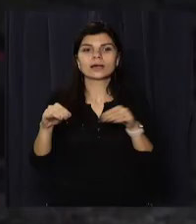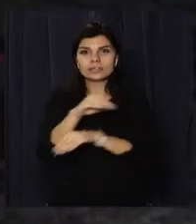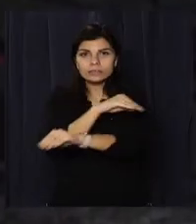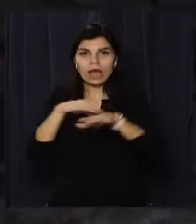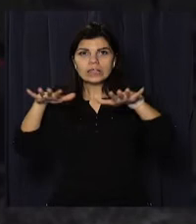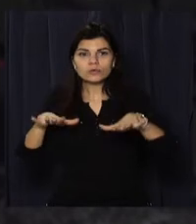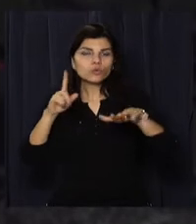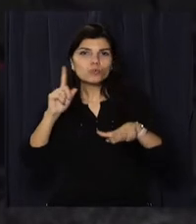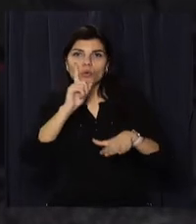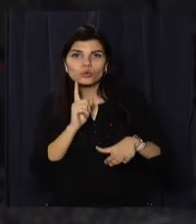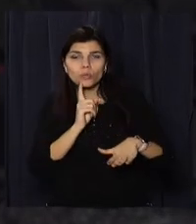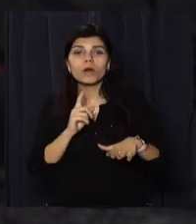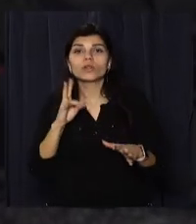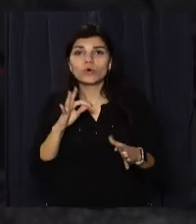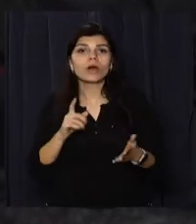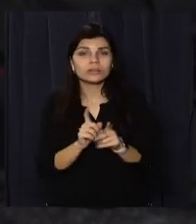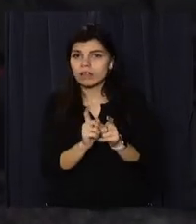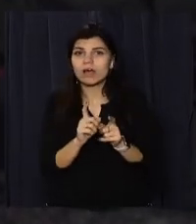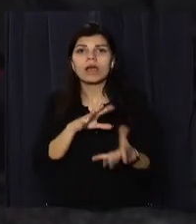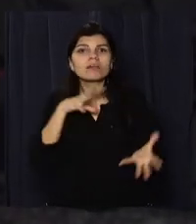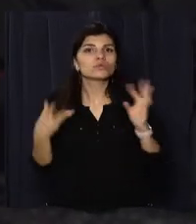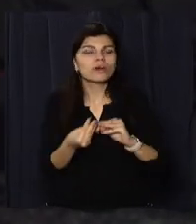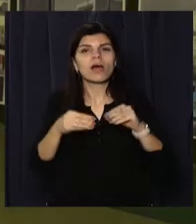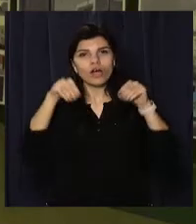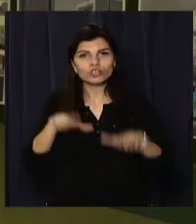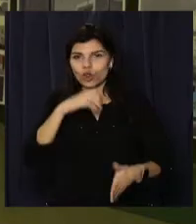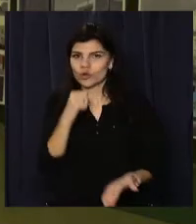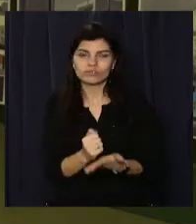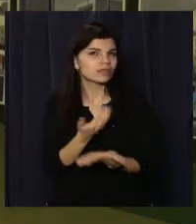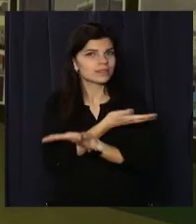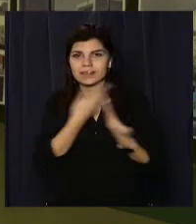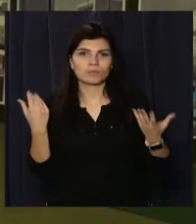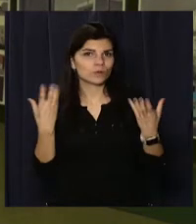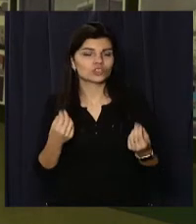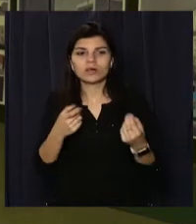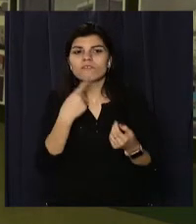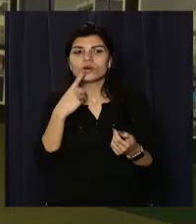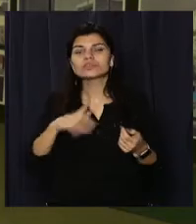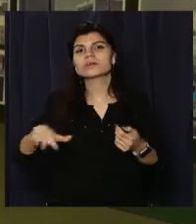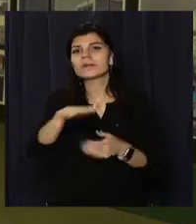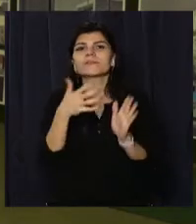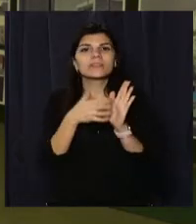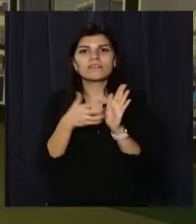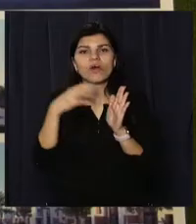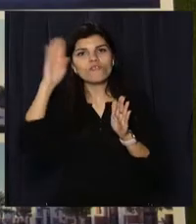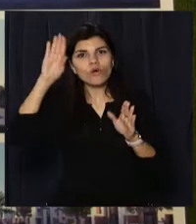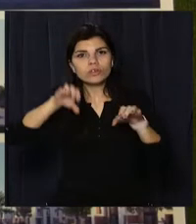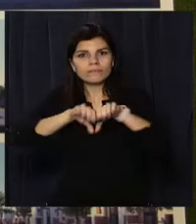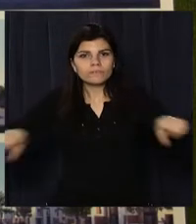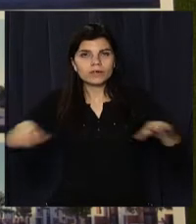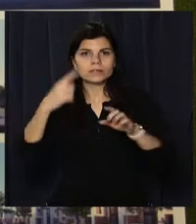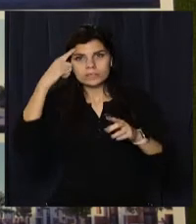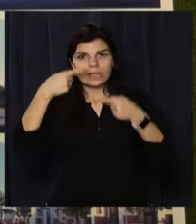території. Проте до бажаного результату так і не прийшли. Нагальна перепона – відсутність на цій території системи водовідведення.